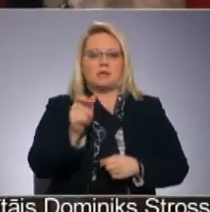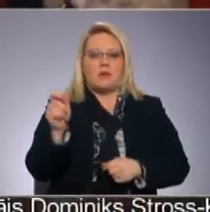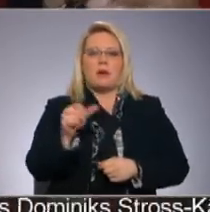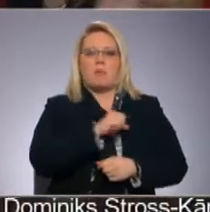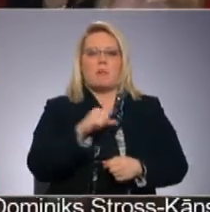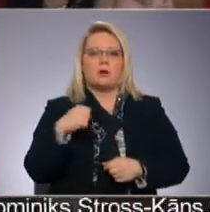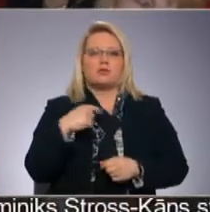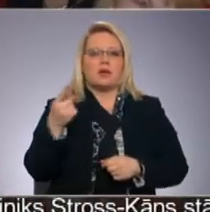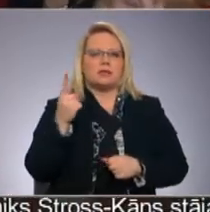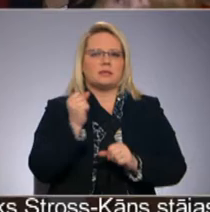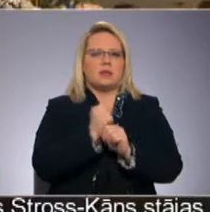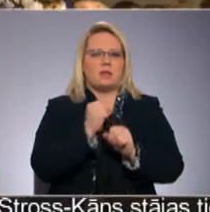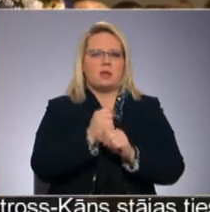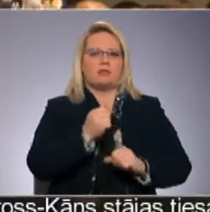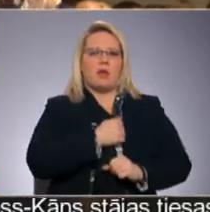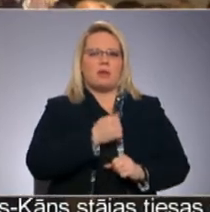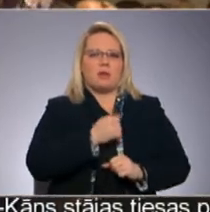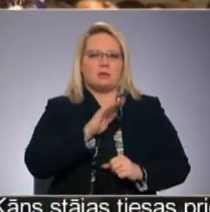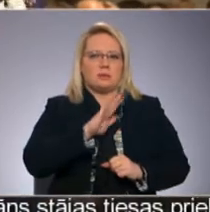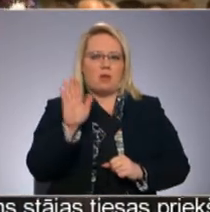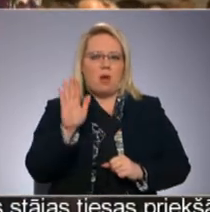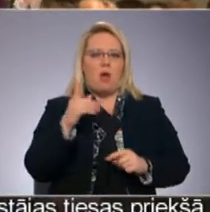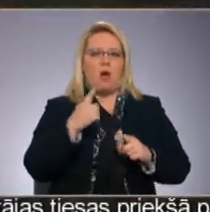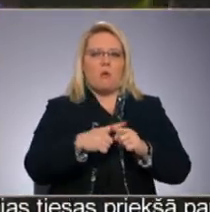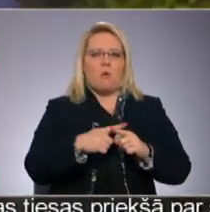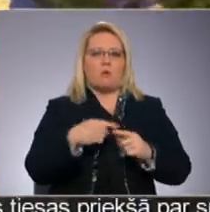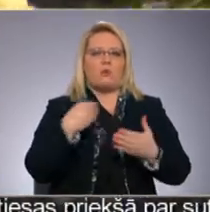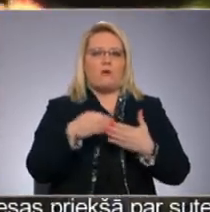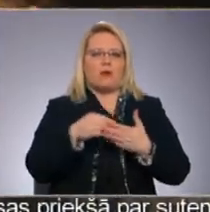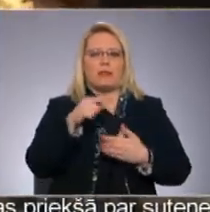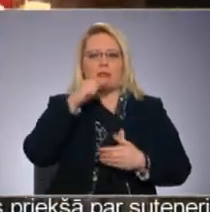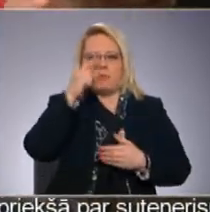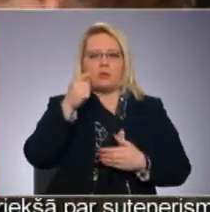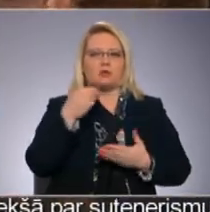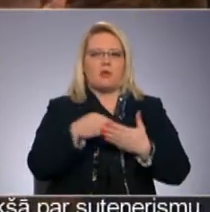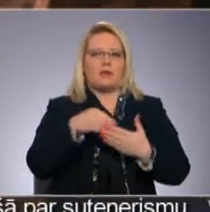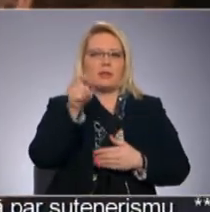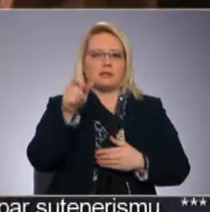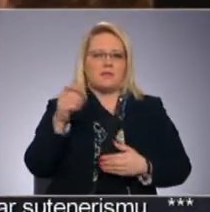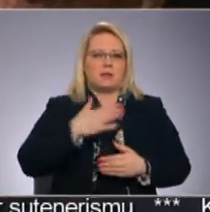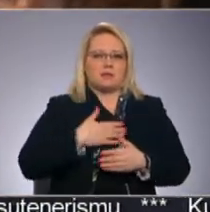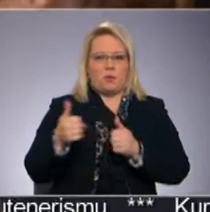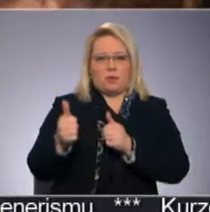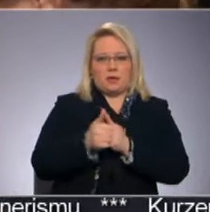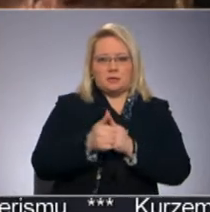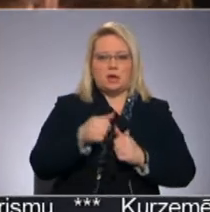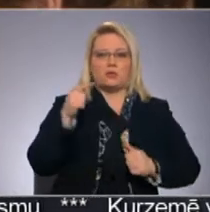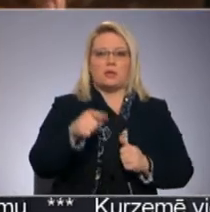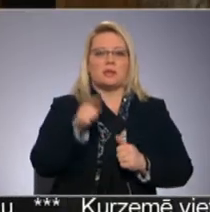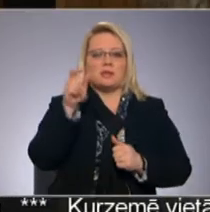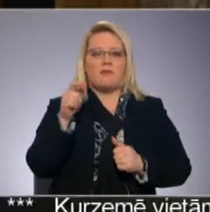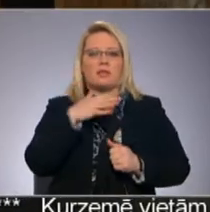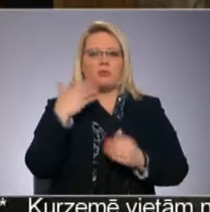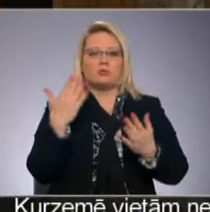pašaizliecīgi strādājuši Latgales labā, kā arī rosināt lepoties un novērtēt cilvēku uz sev līdzās. Mums ir tik daudz cilvēku, kuri kaut ko dara,